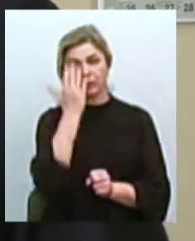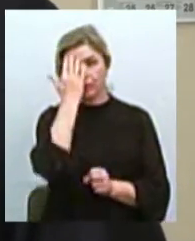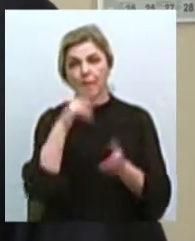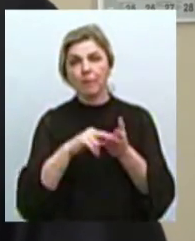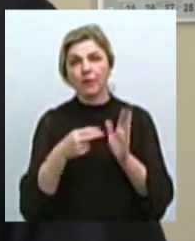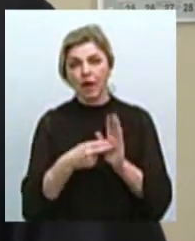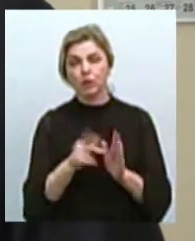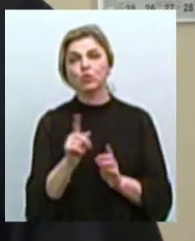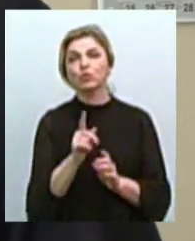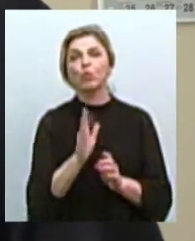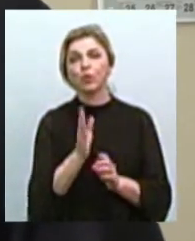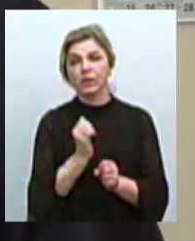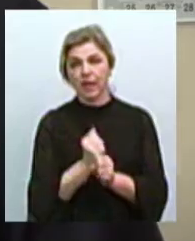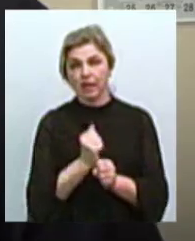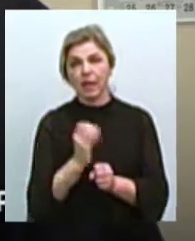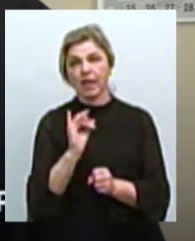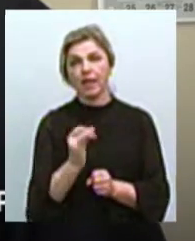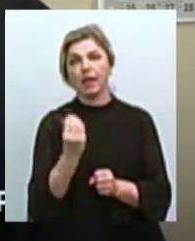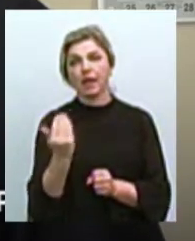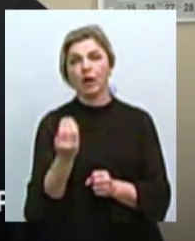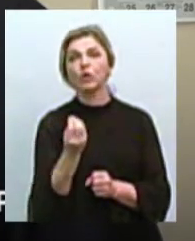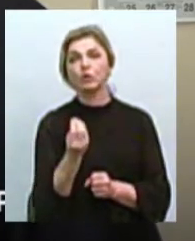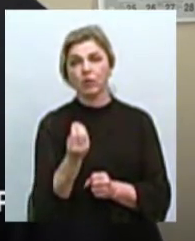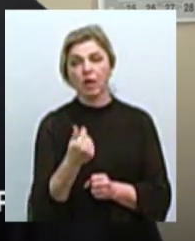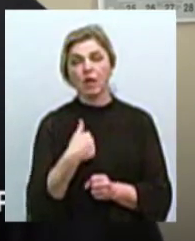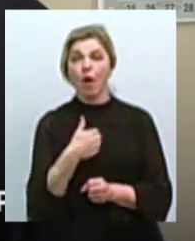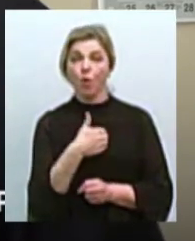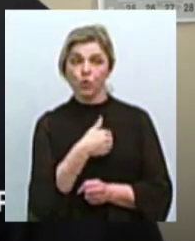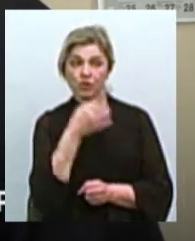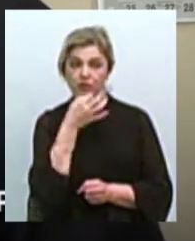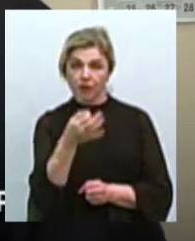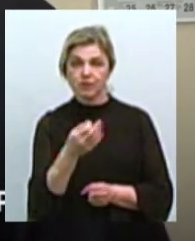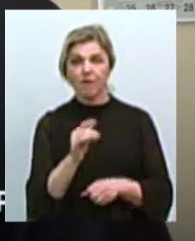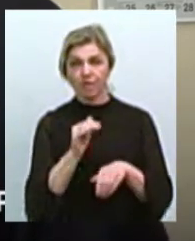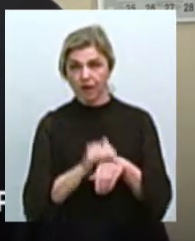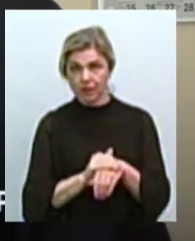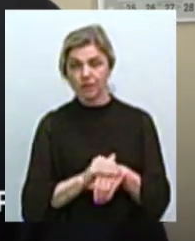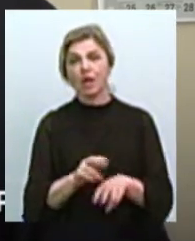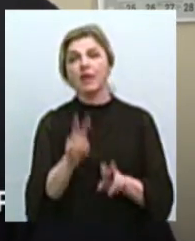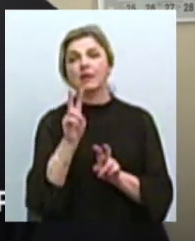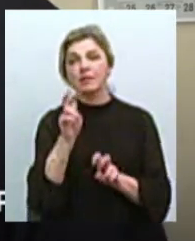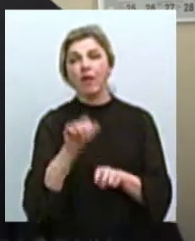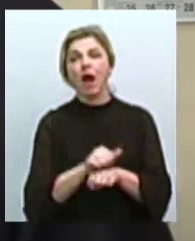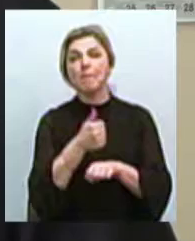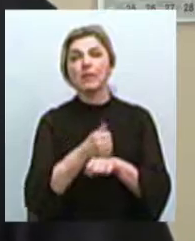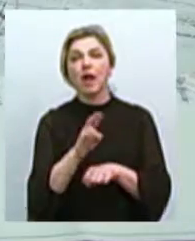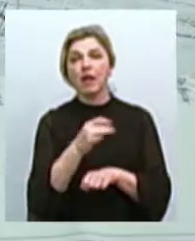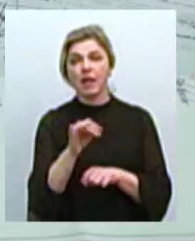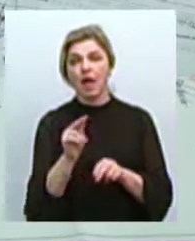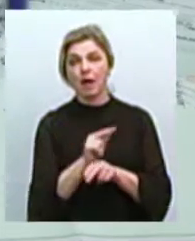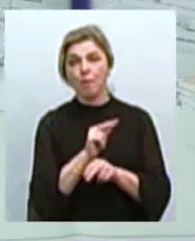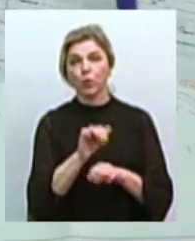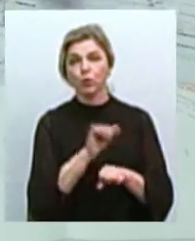їхню вартість. Я хочу сказати, що фактично він називається капітальний ремонт зупинок.